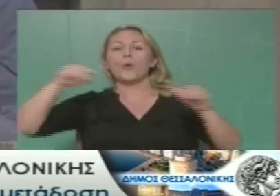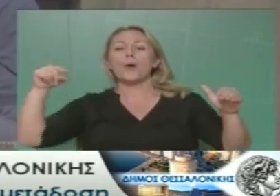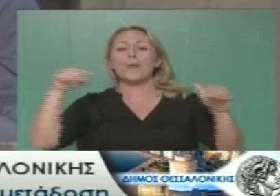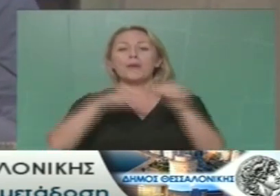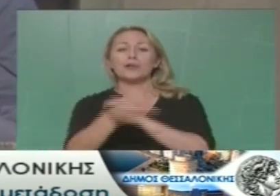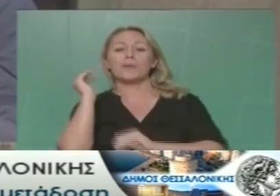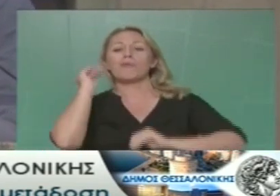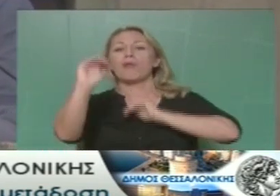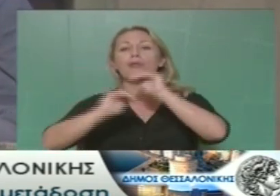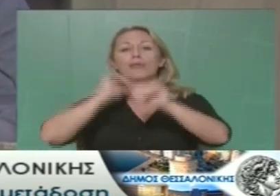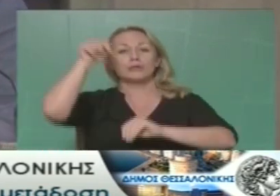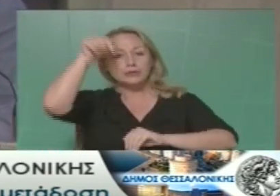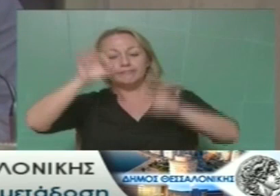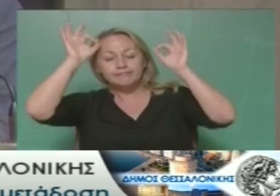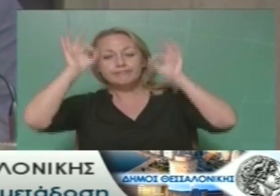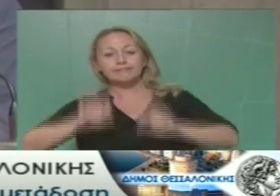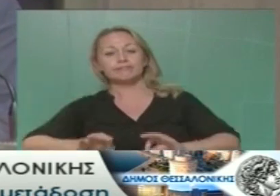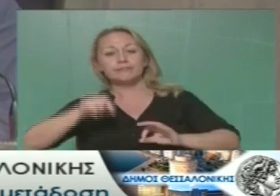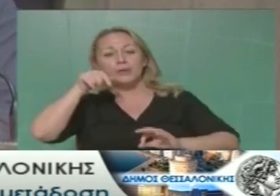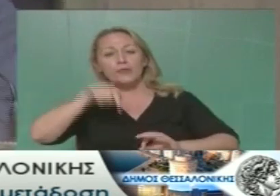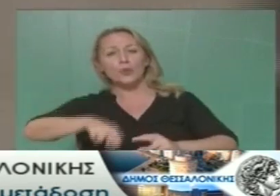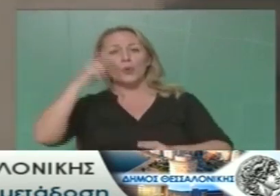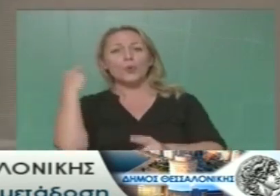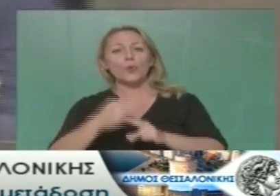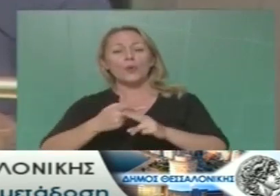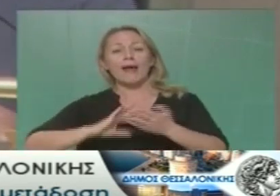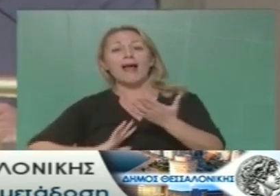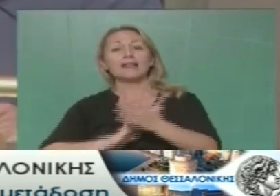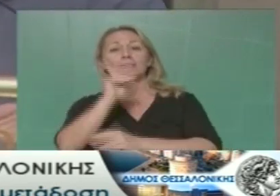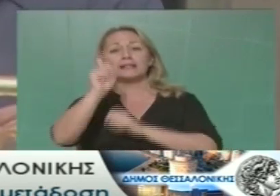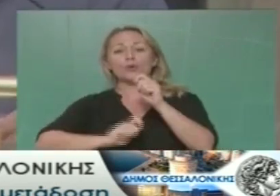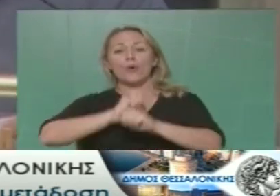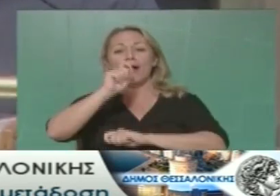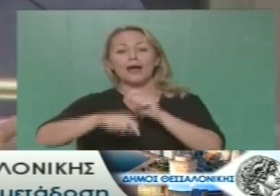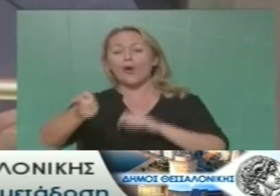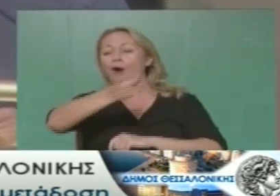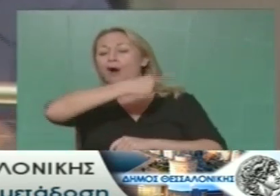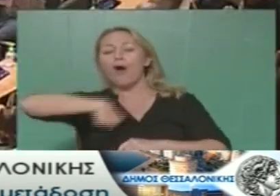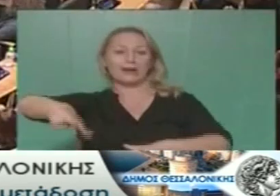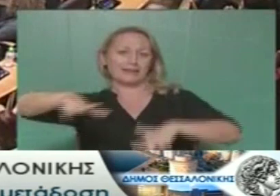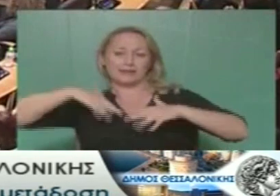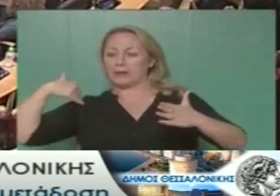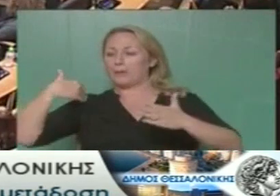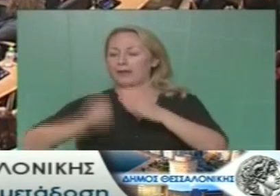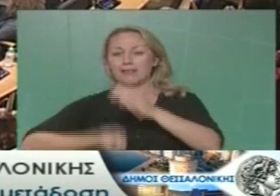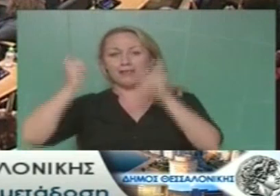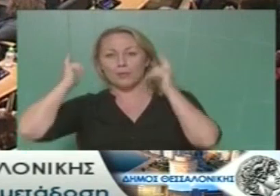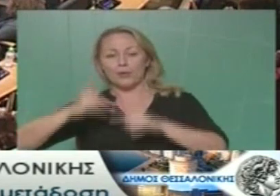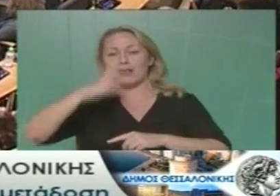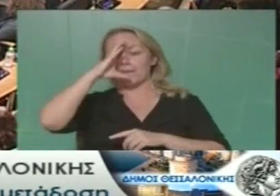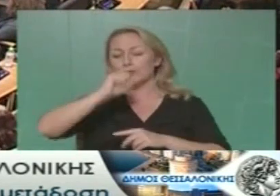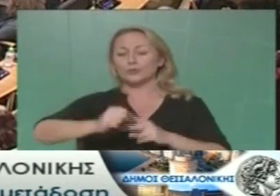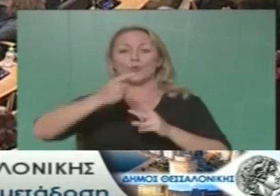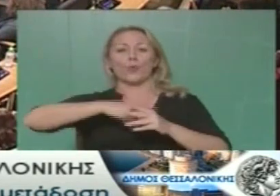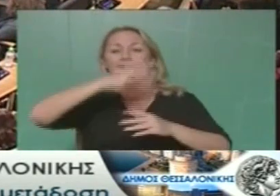επιβεβαιώθηκαν ένα ακόμα εμβληματικό αναπτυξιακό έργο όπως το διαφήμιζαν όλες οι κυβερνήσεις η Ν.Δ., το Πασόκιο, ΣΥΡΙΖΑ